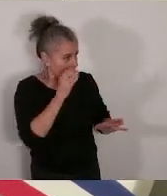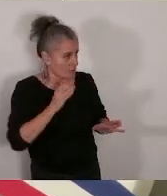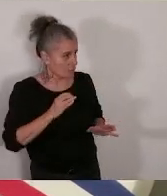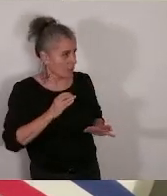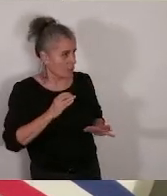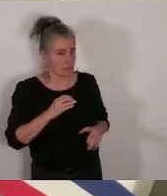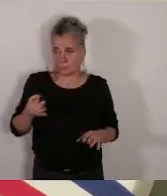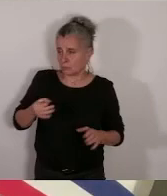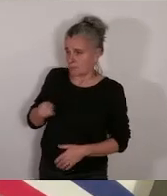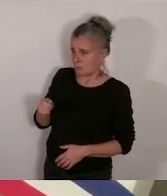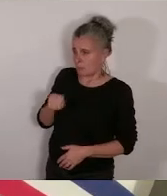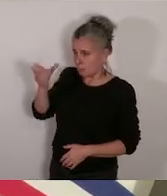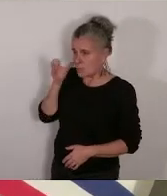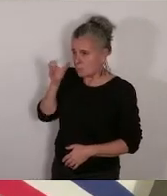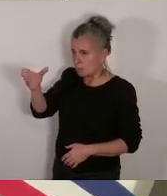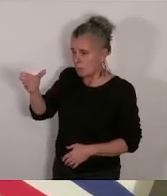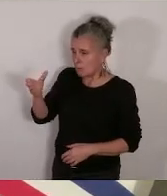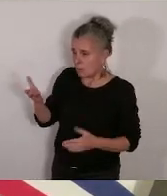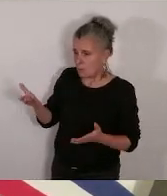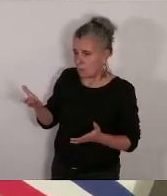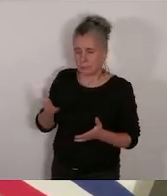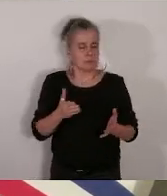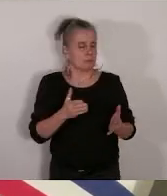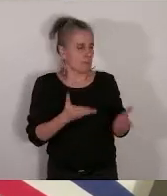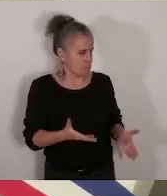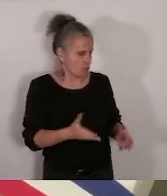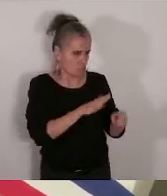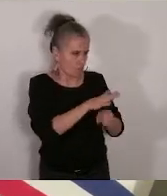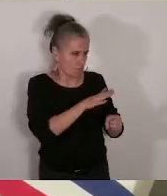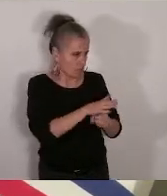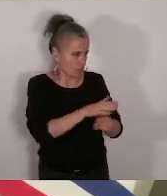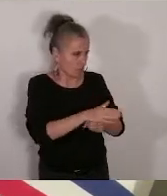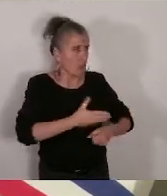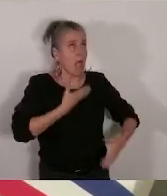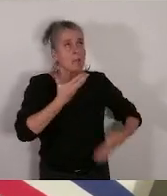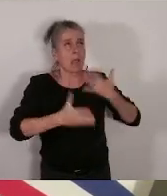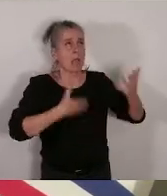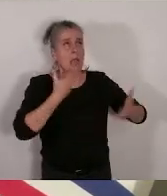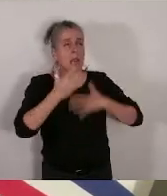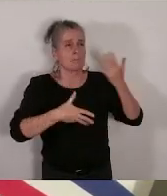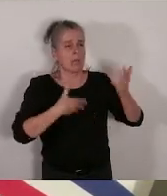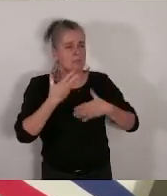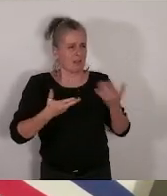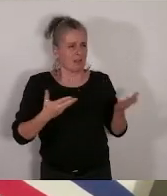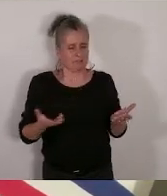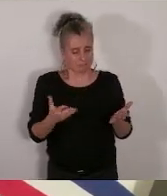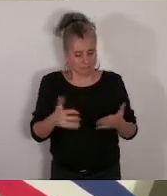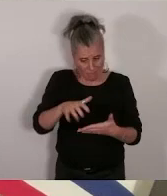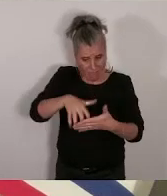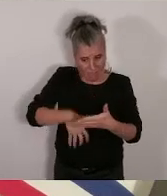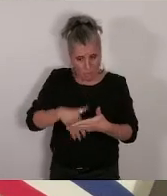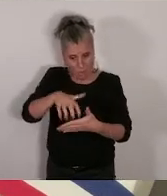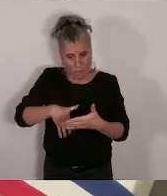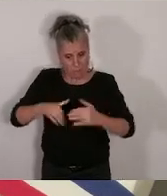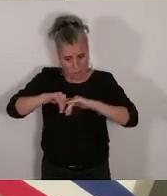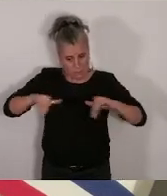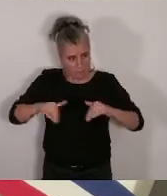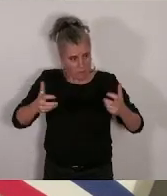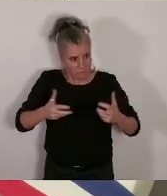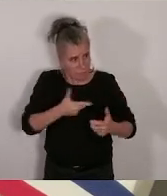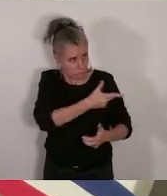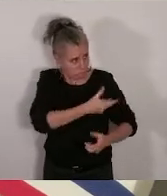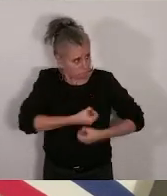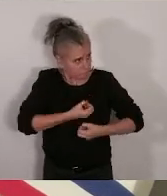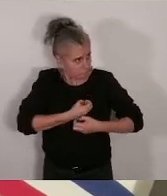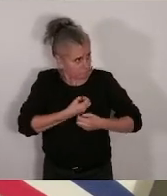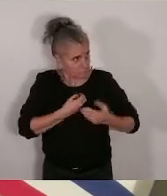Mais bien sûr que je vous écoute, c'est vous qui m'écoutez pas. Voilà, ça suffit. Si vous avez besoin de votre distinct sur un rapport, il suffit de le mentionner, Madame. Il pas